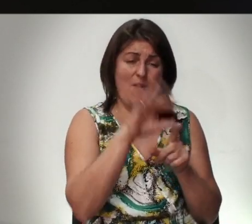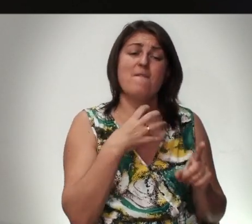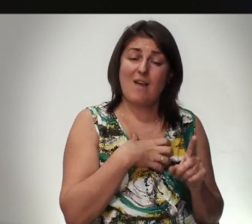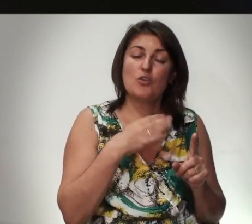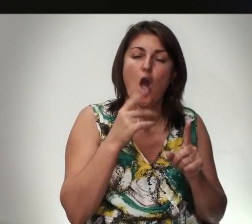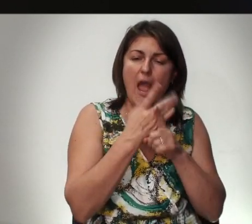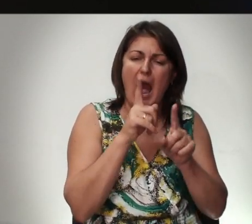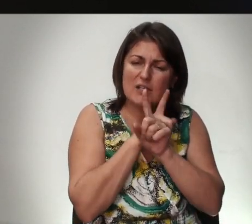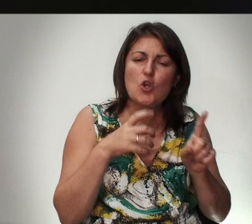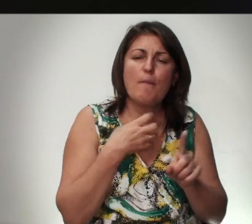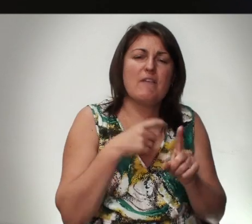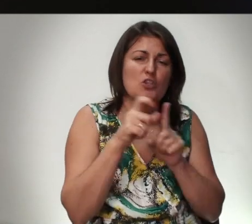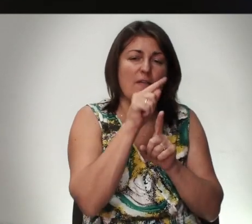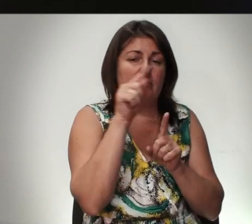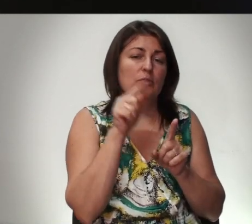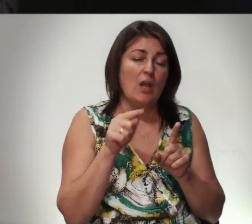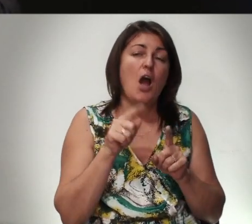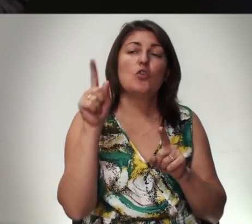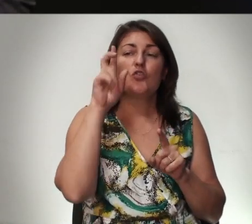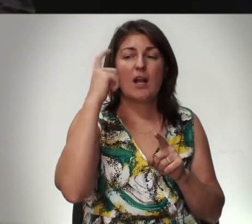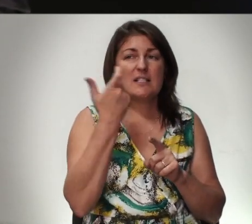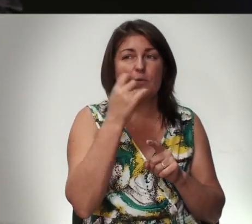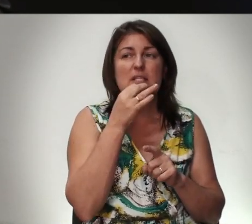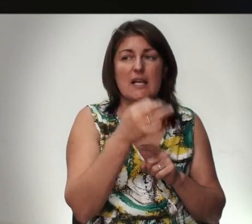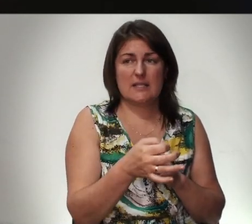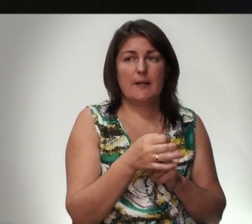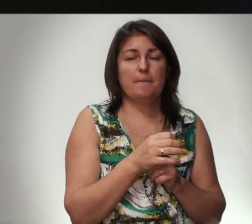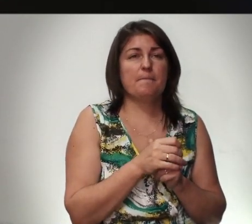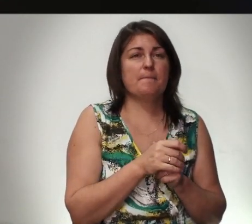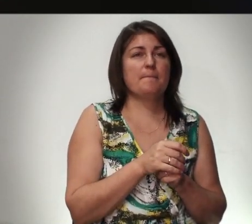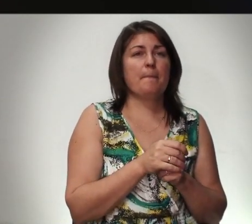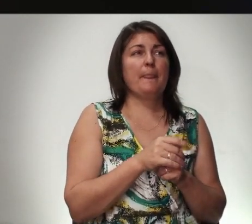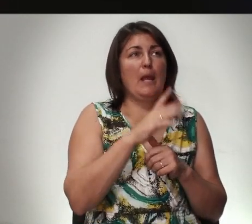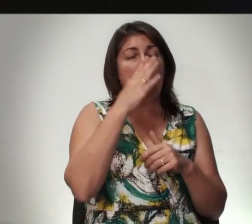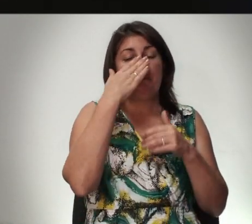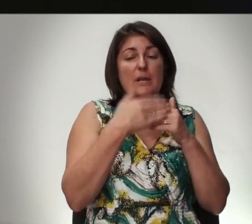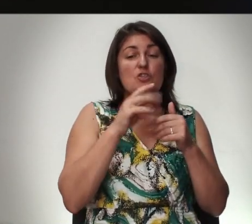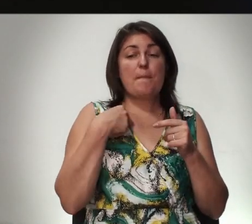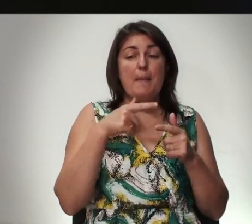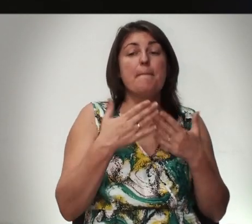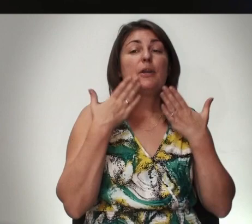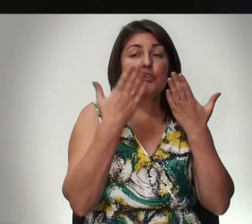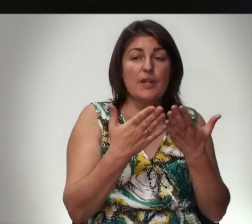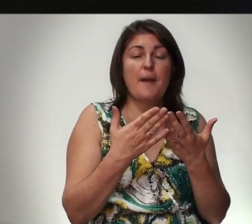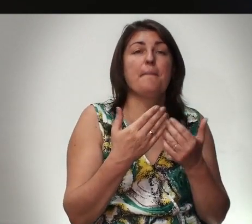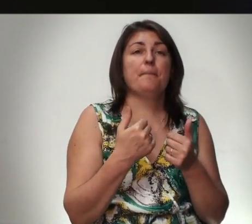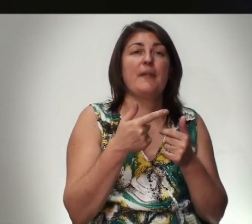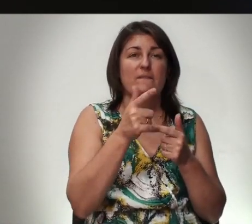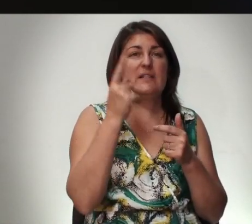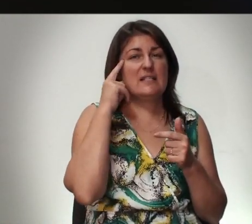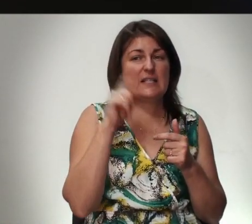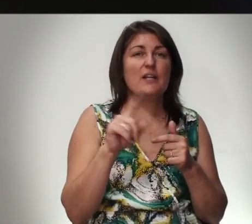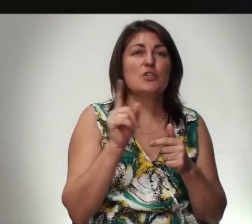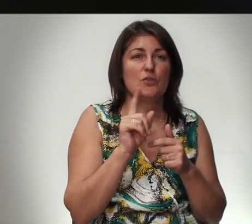Но особо важные То, что Господь сказал Прежде чем мы прочитаем Вы